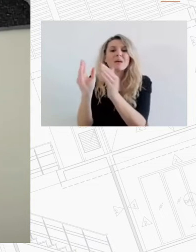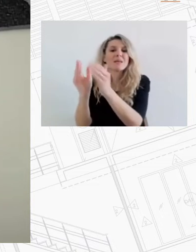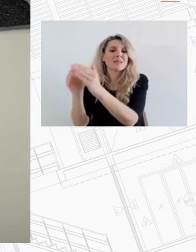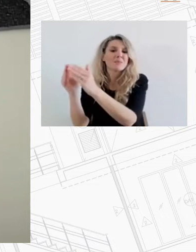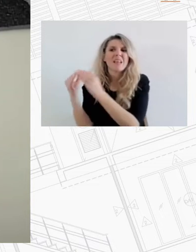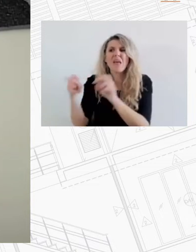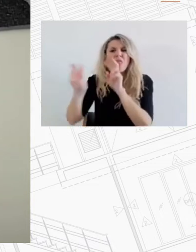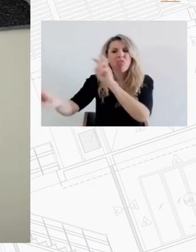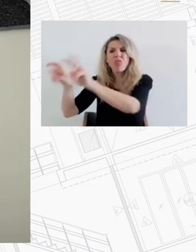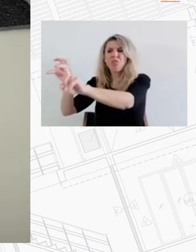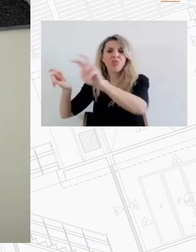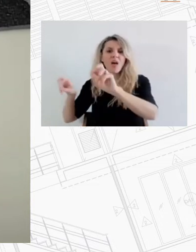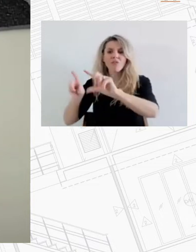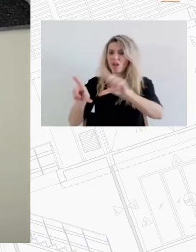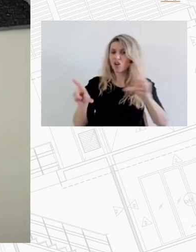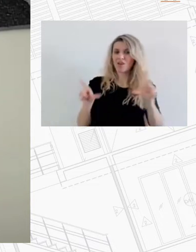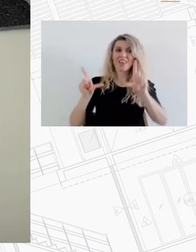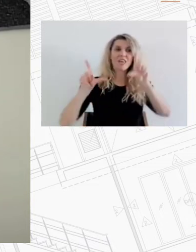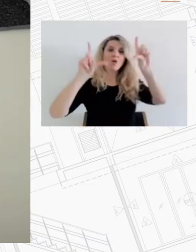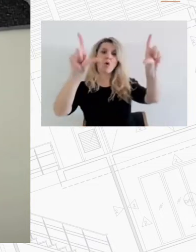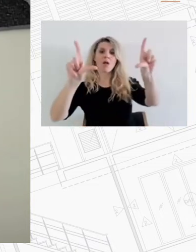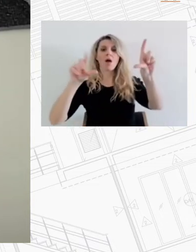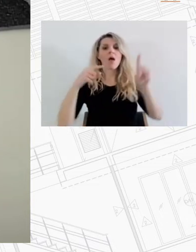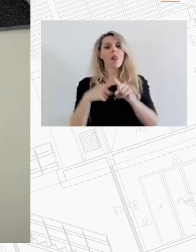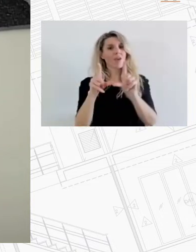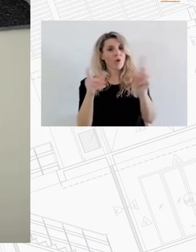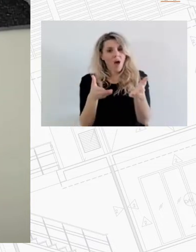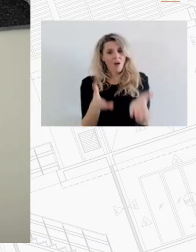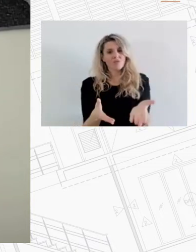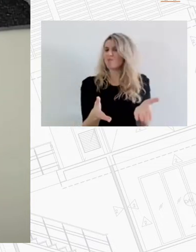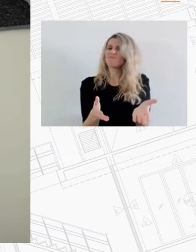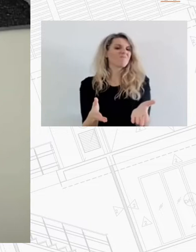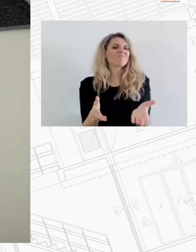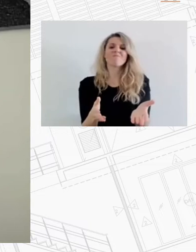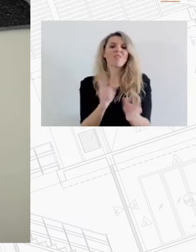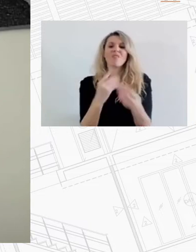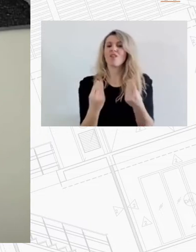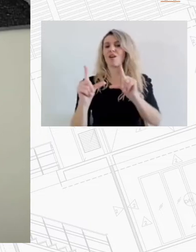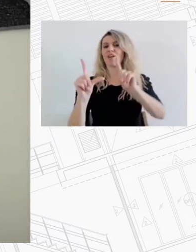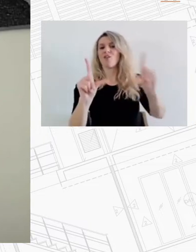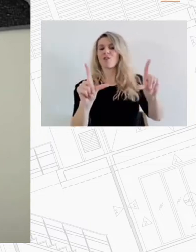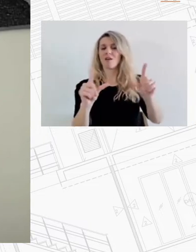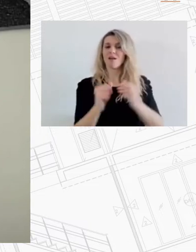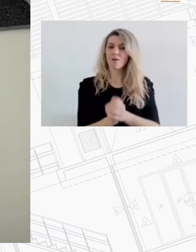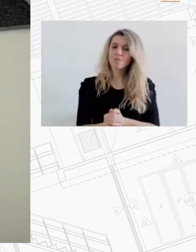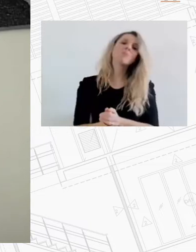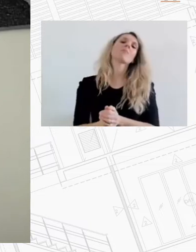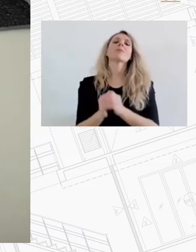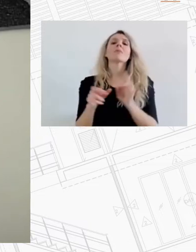χώρα και ως κοινωνία ελπίζω το κεντρικό κράτος να πατήσει στις πλάτες μας όπως γίνεται συνήθως